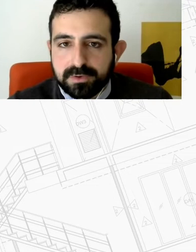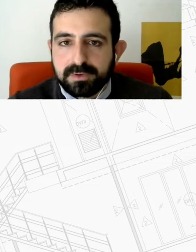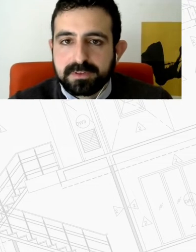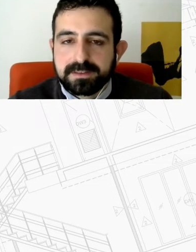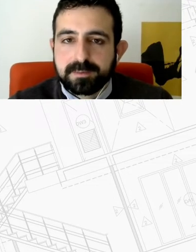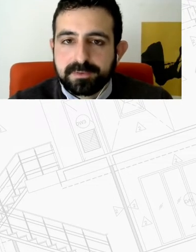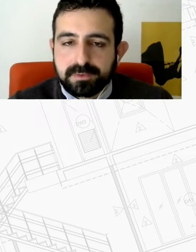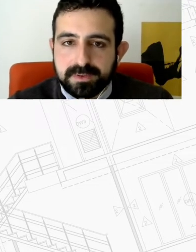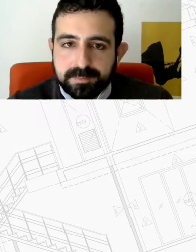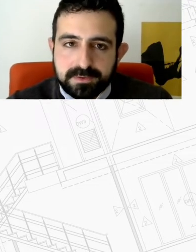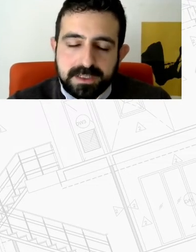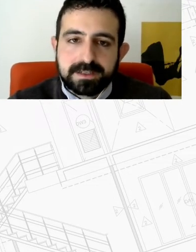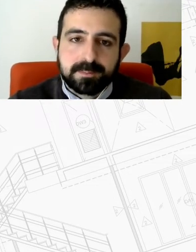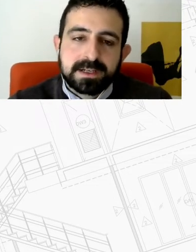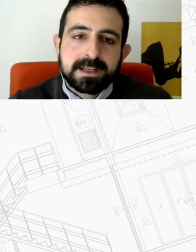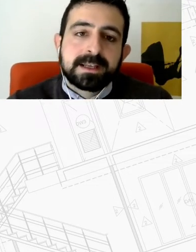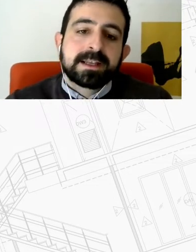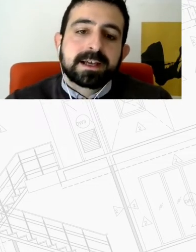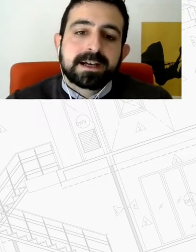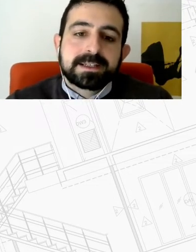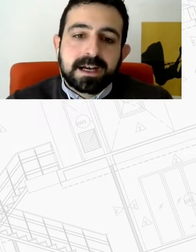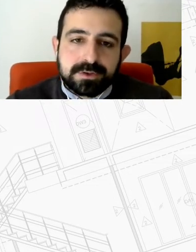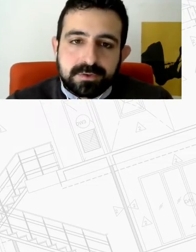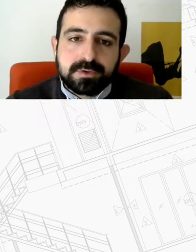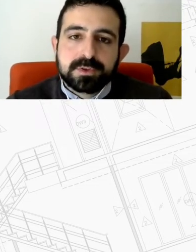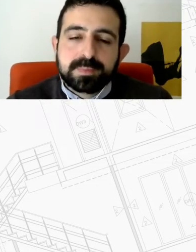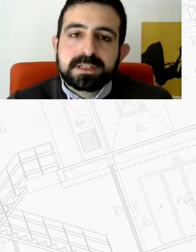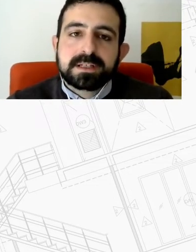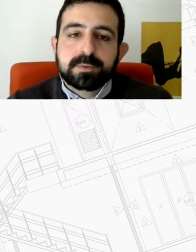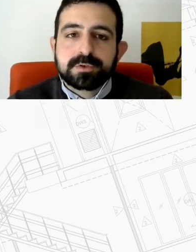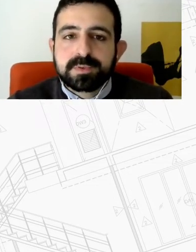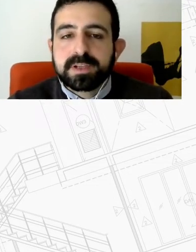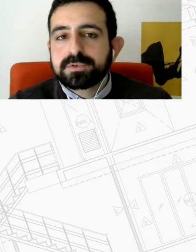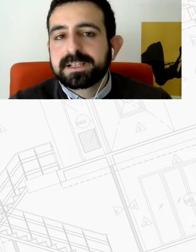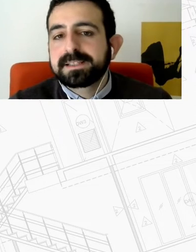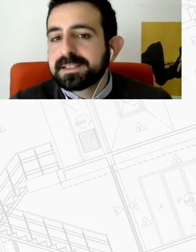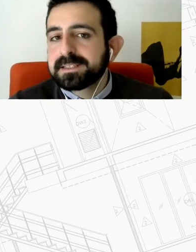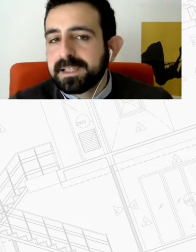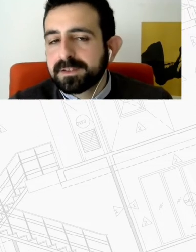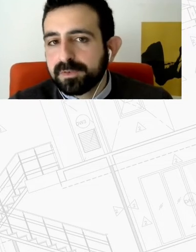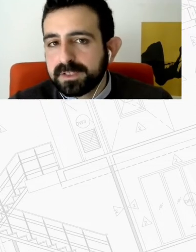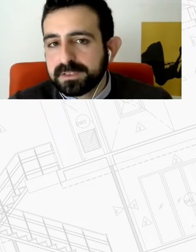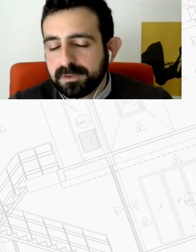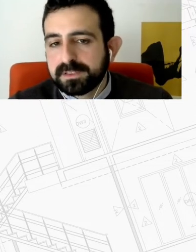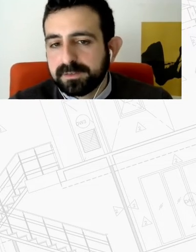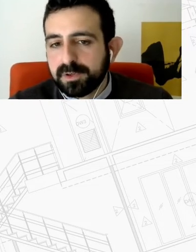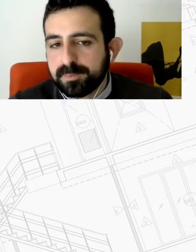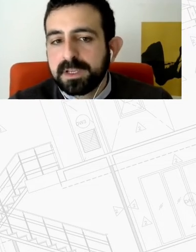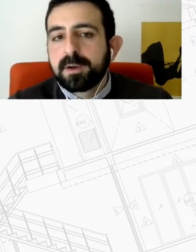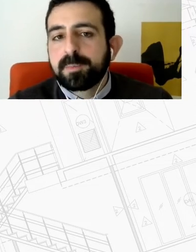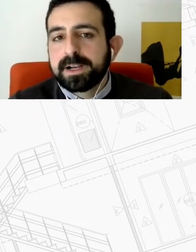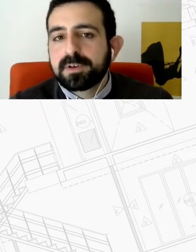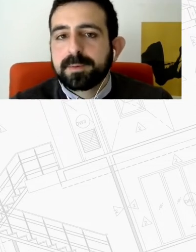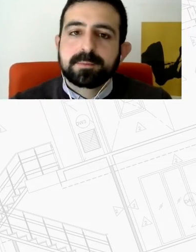διαφορετικό ρόλο δηλαδή από αυτόν του Ιδρύματος Χάιντις Πέλ η Housing Europe η οποία εκπροσωπεί περίπου 43.000 φορείς σε όλη την